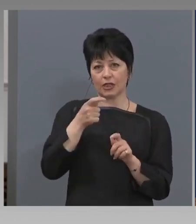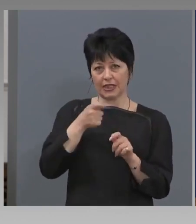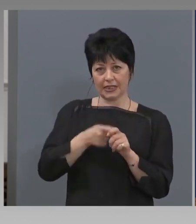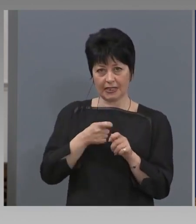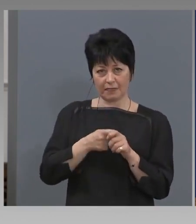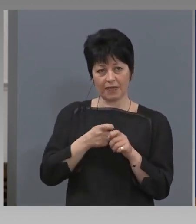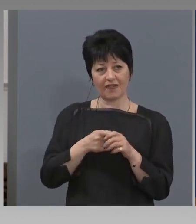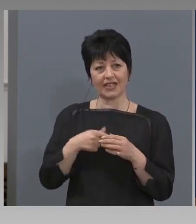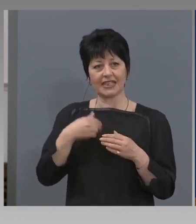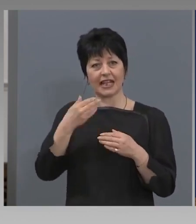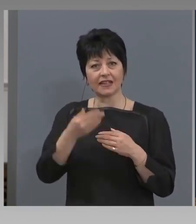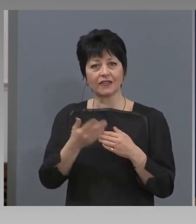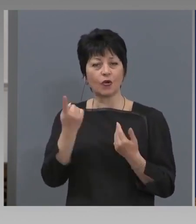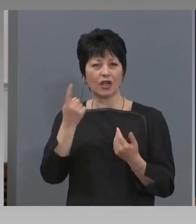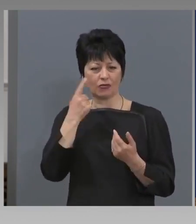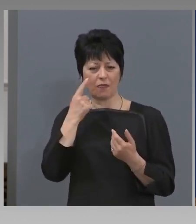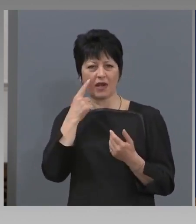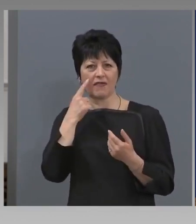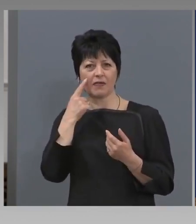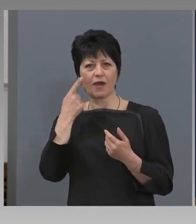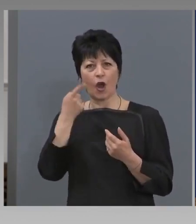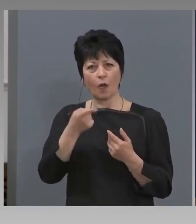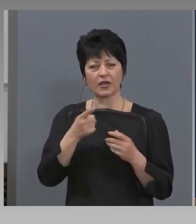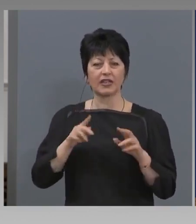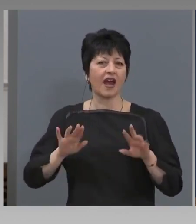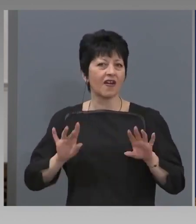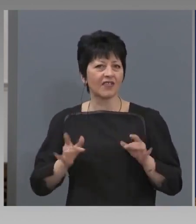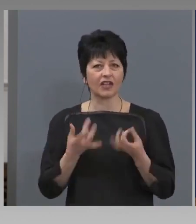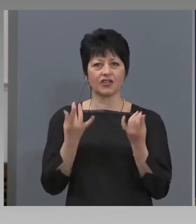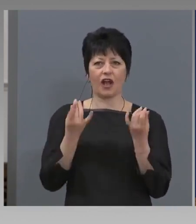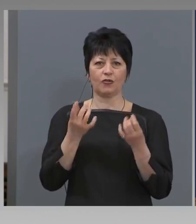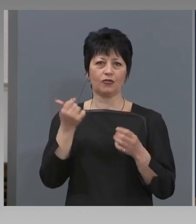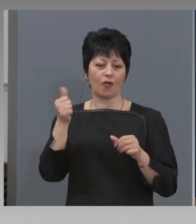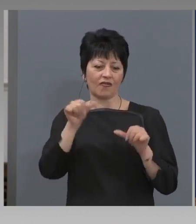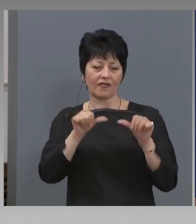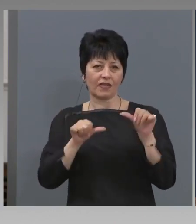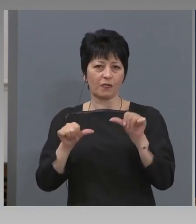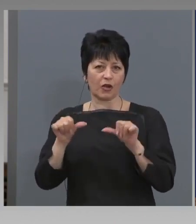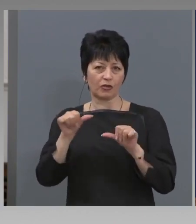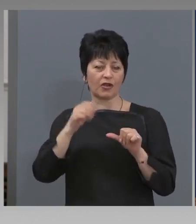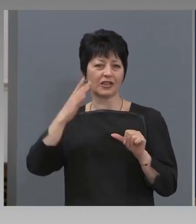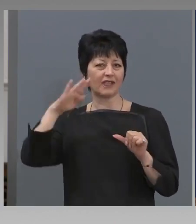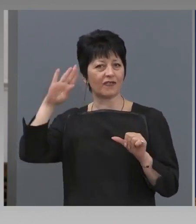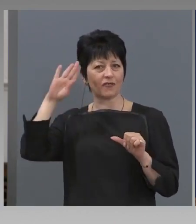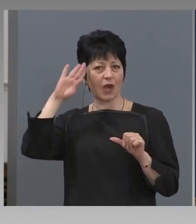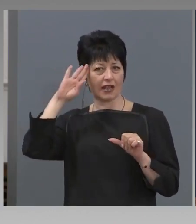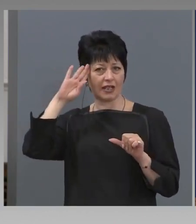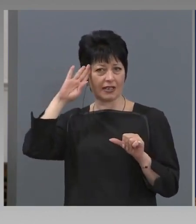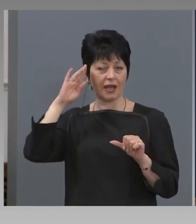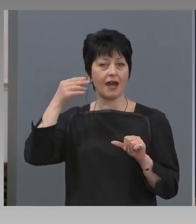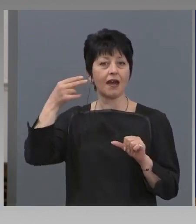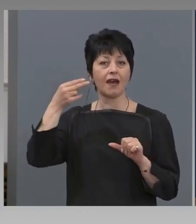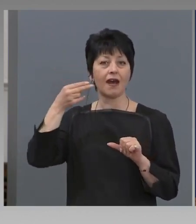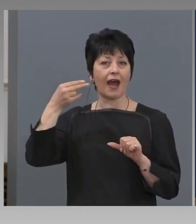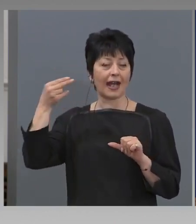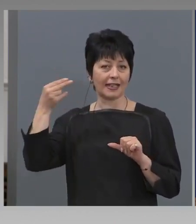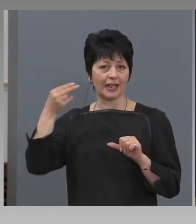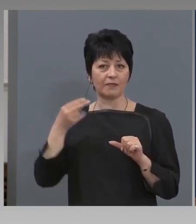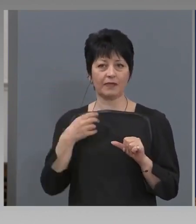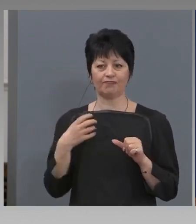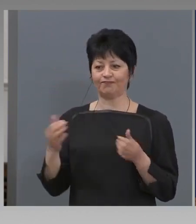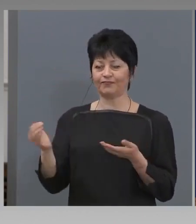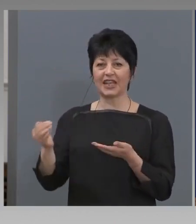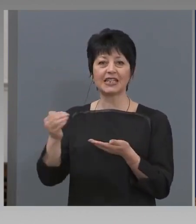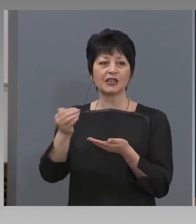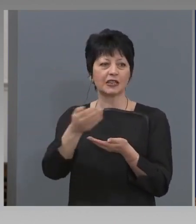следното, това, което експериментирахме в националната референтна и в лабораторията на Военномедицинска академия. Събираш